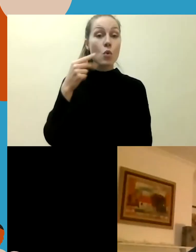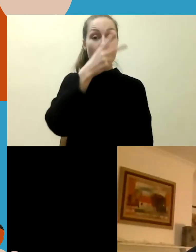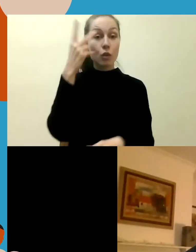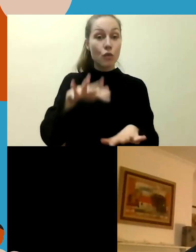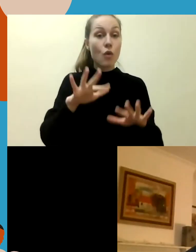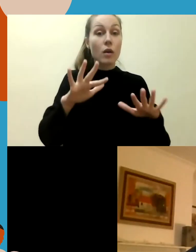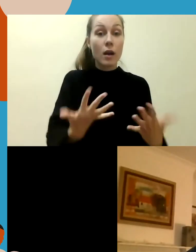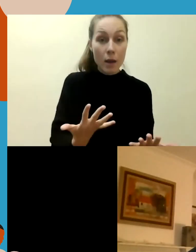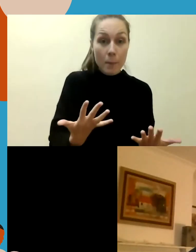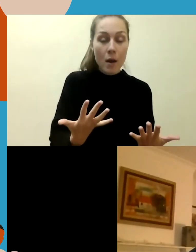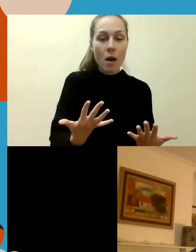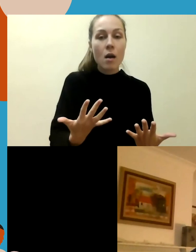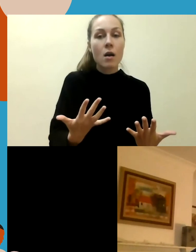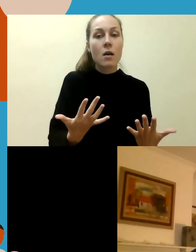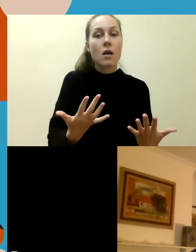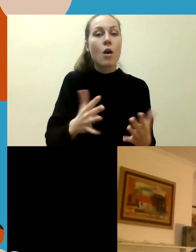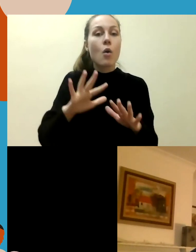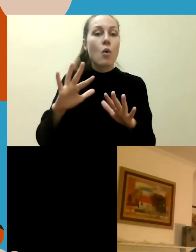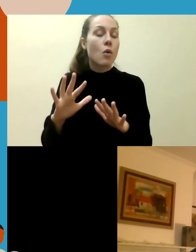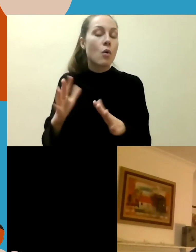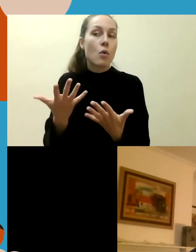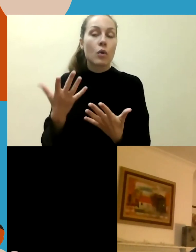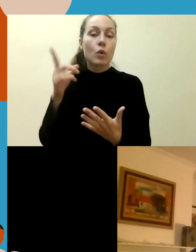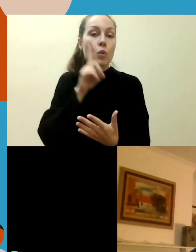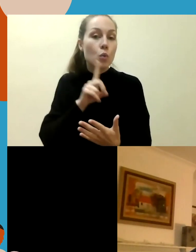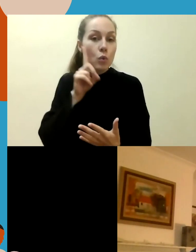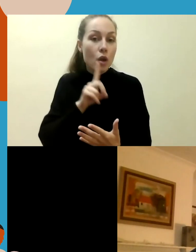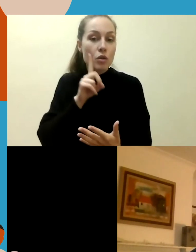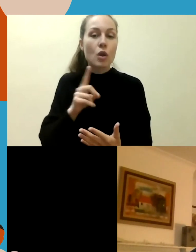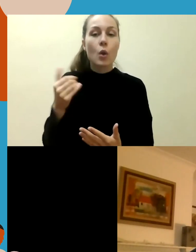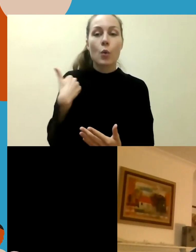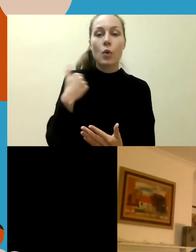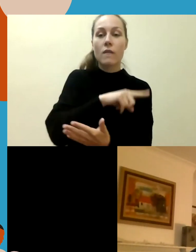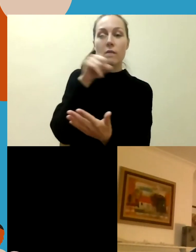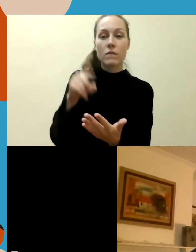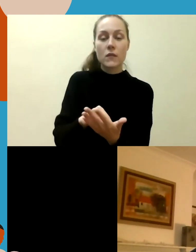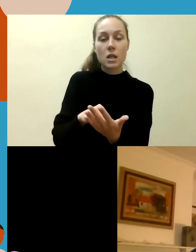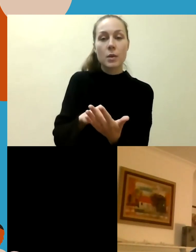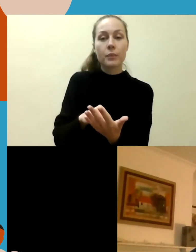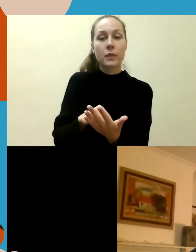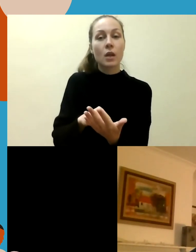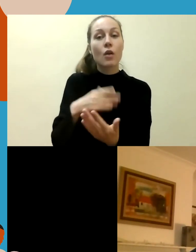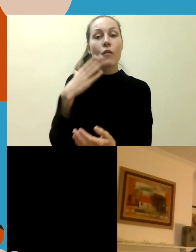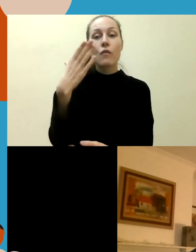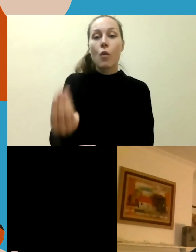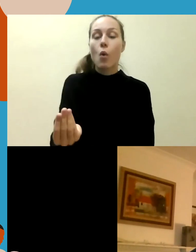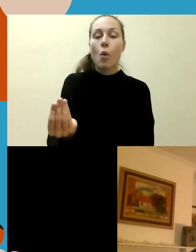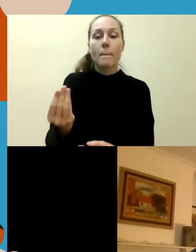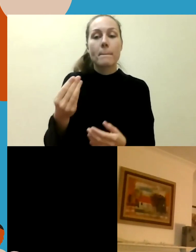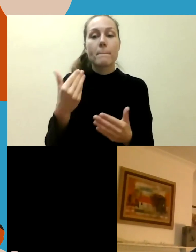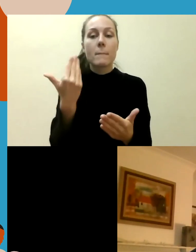daroma, kokie lūkesčiai dėl to yra. Aš norėčiau tyriaus, o koks būtų galbūt jūsų patarimas,